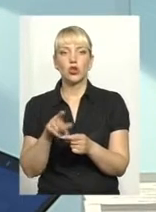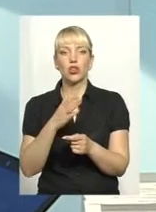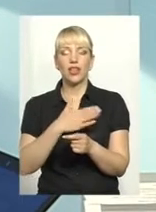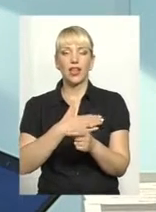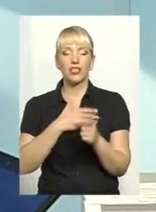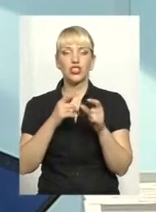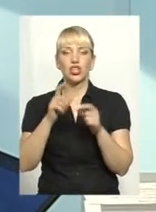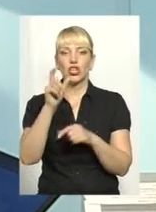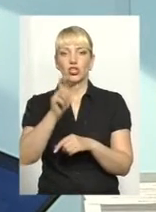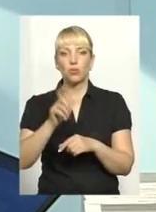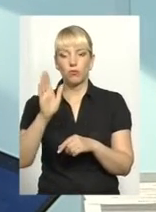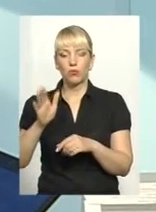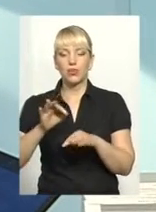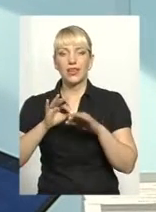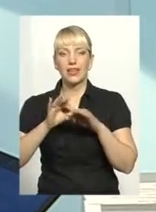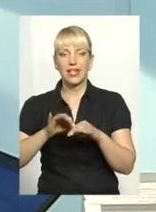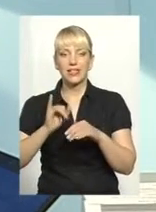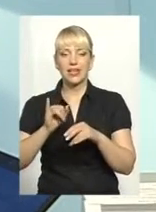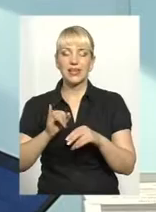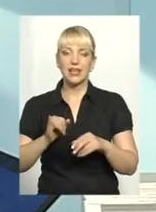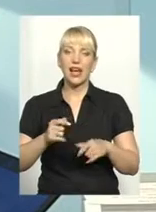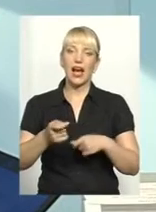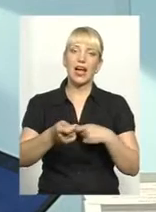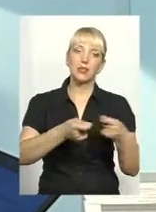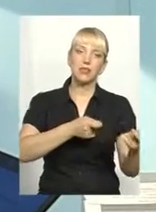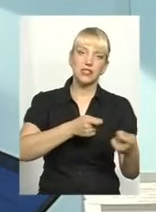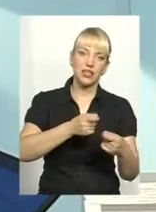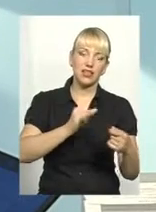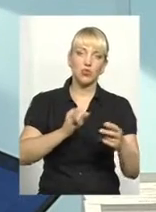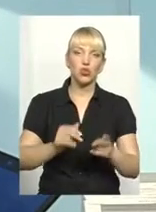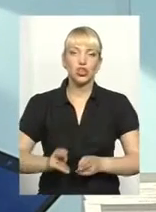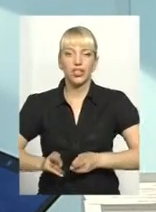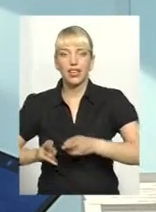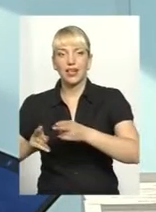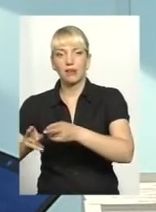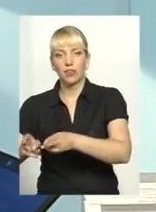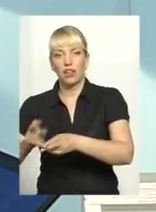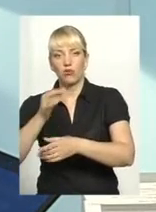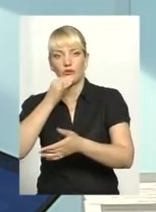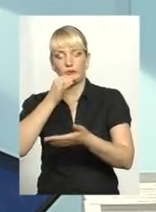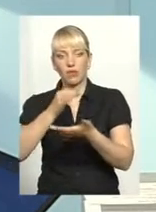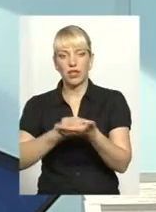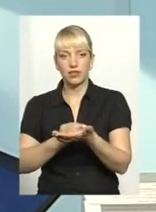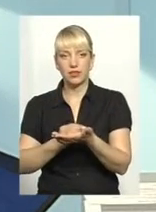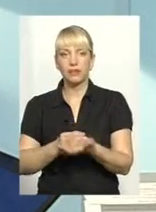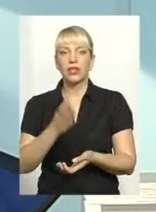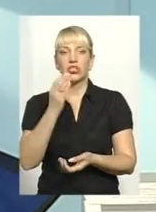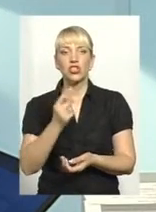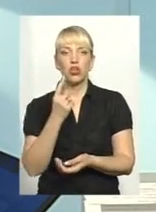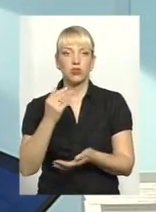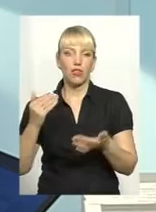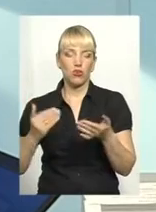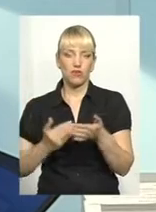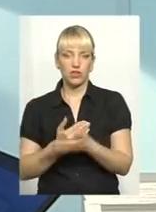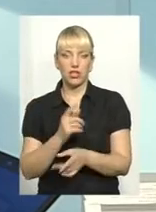нести не тільки адміністративно, але й кримінальною відповідальністю. Однією ще з новел є це те, що